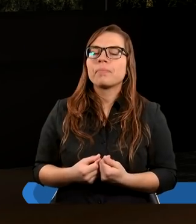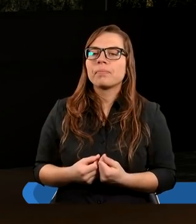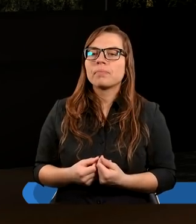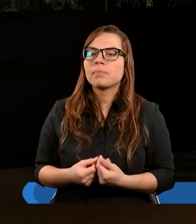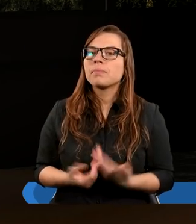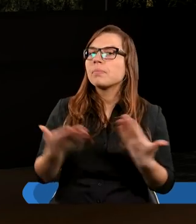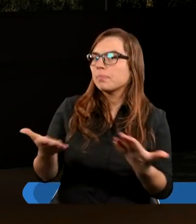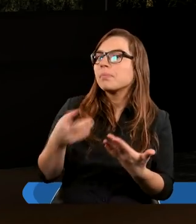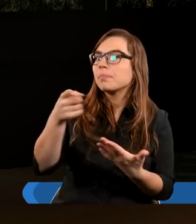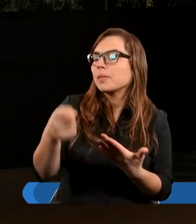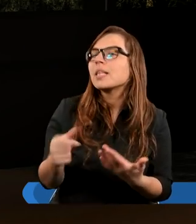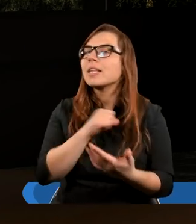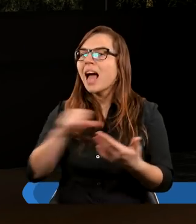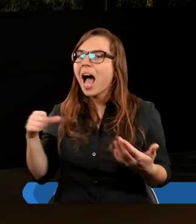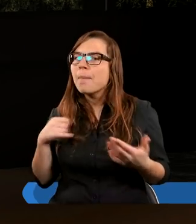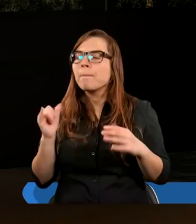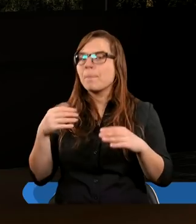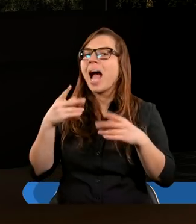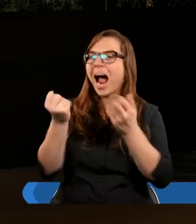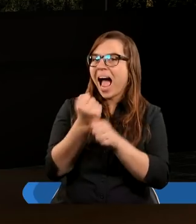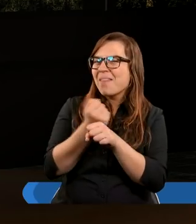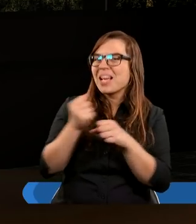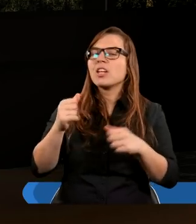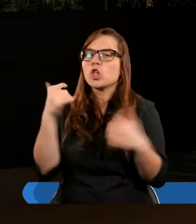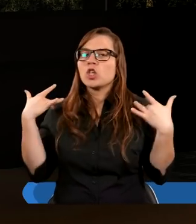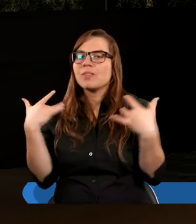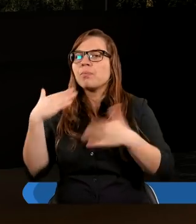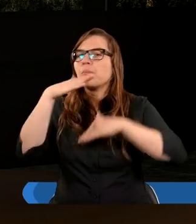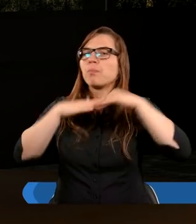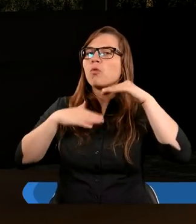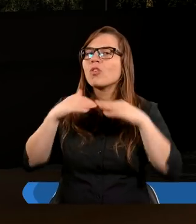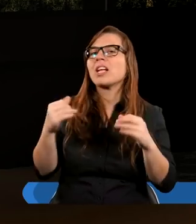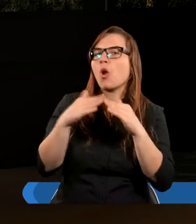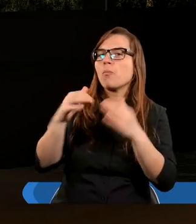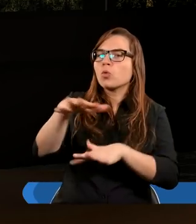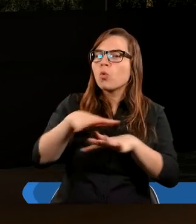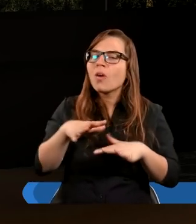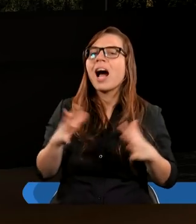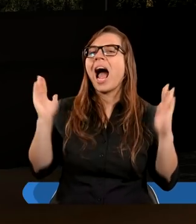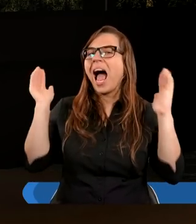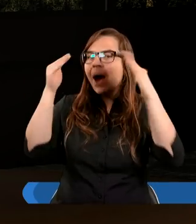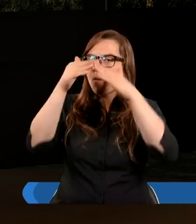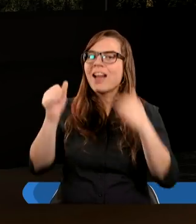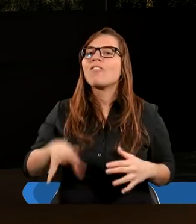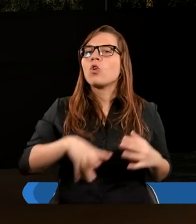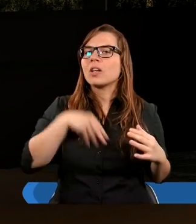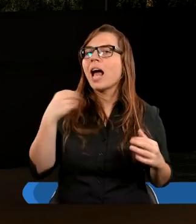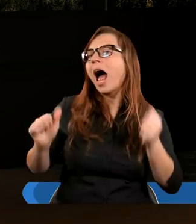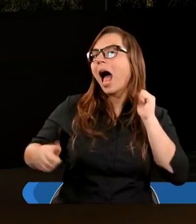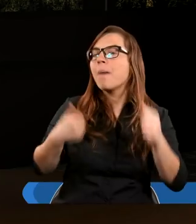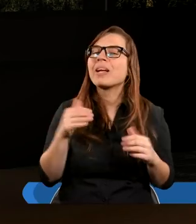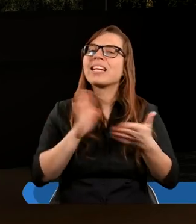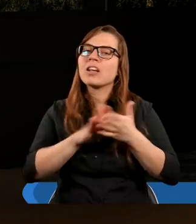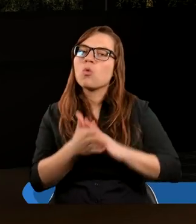I wy sami, jako kamienie żywe, budujcie się w dom duchowy, w kapłaństwo święte, aby